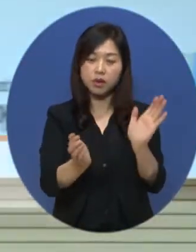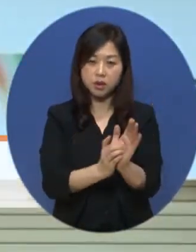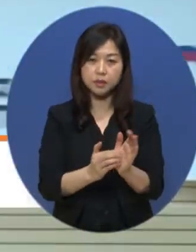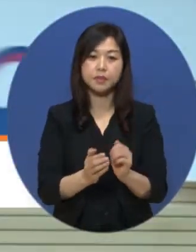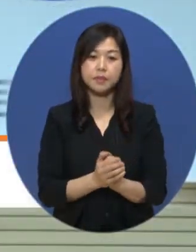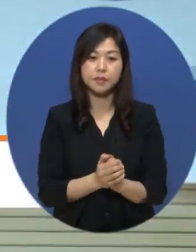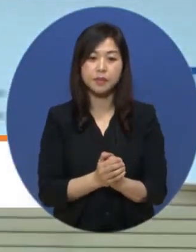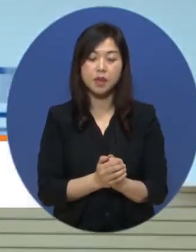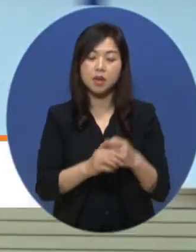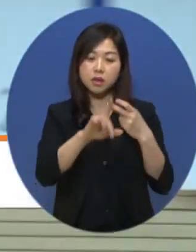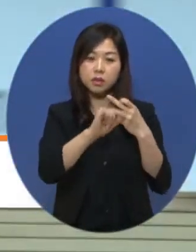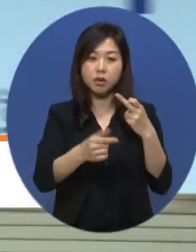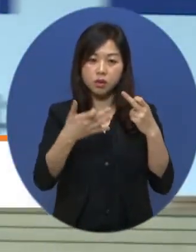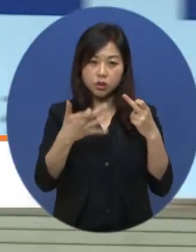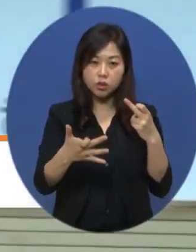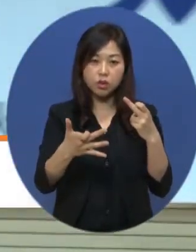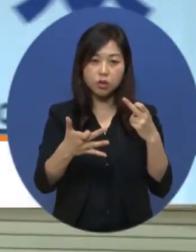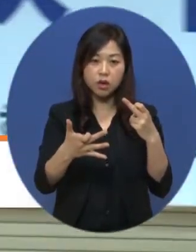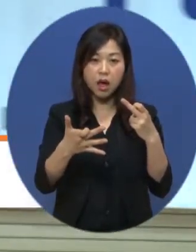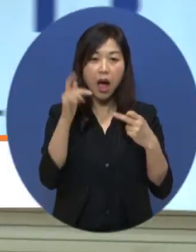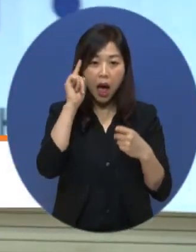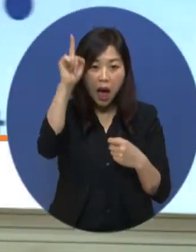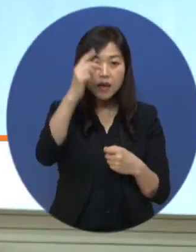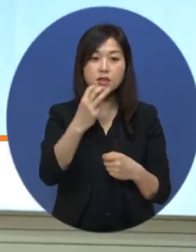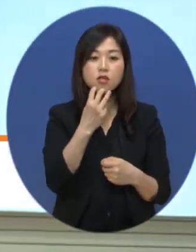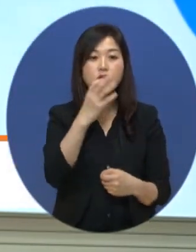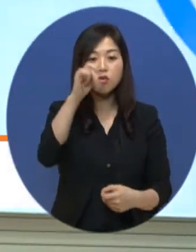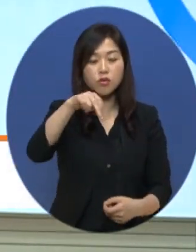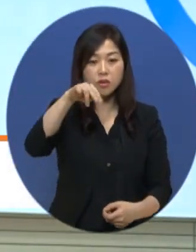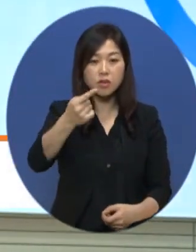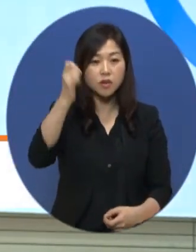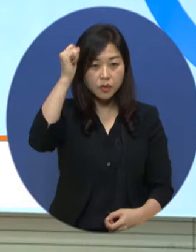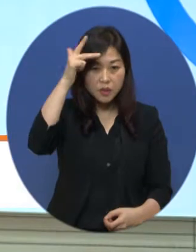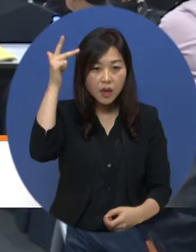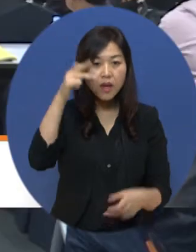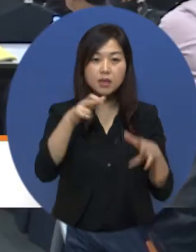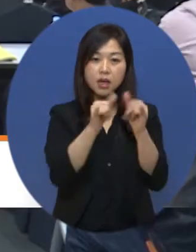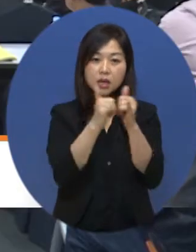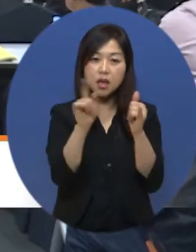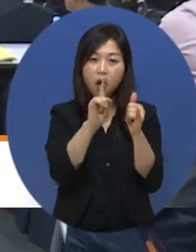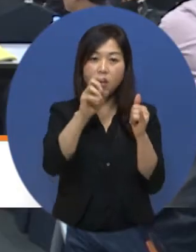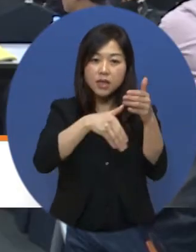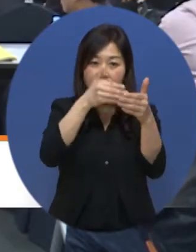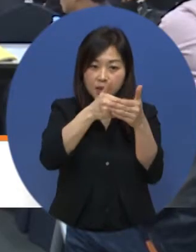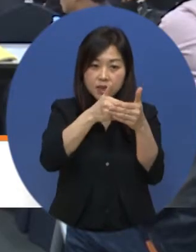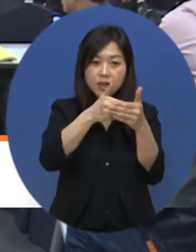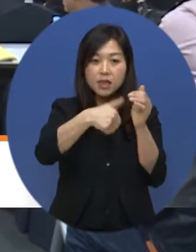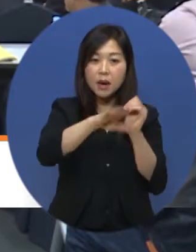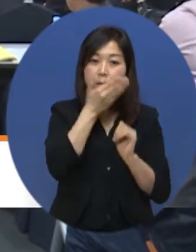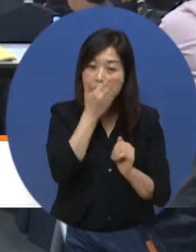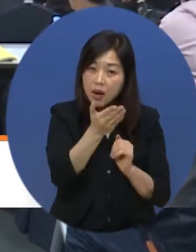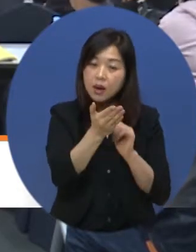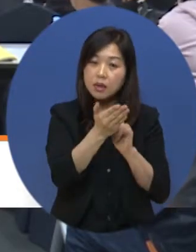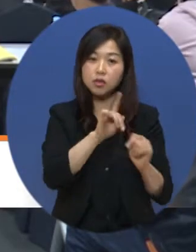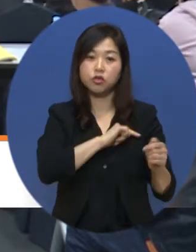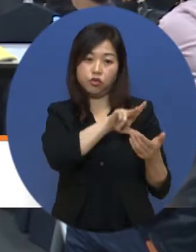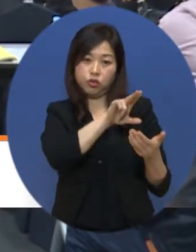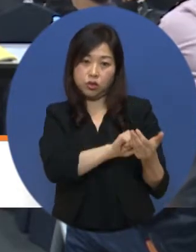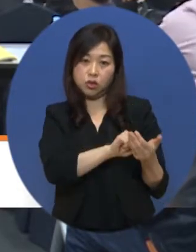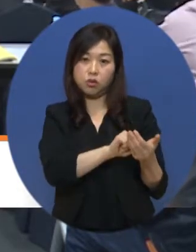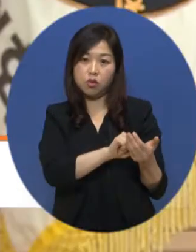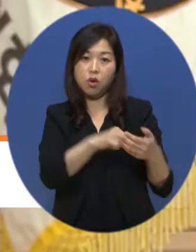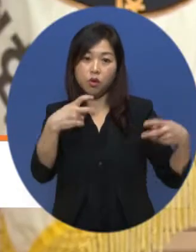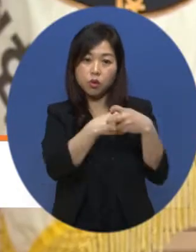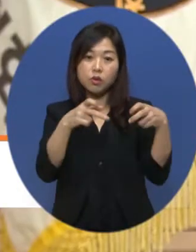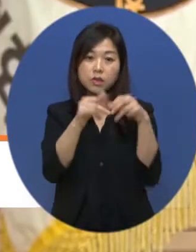지난 19일 하이서울 유스호스텔에서 장애인 어디까지 갈 수 있나? 주제로 교통장애인 정책 포럼이